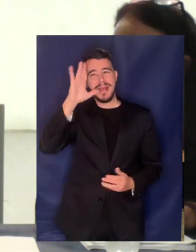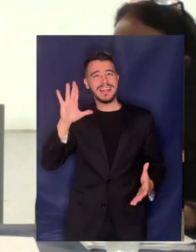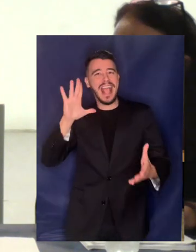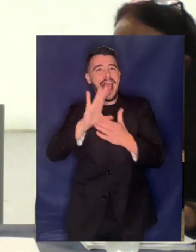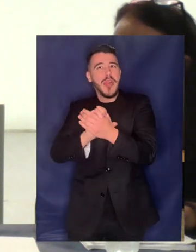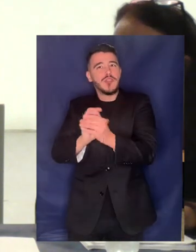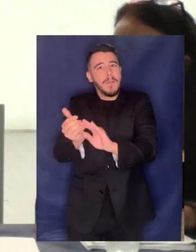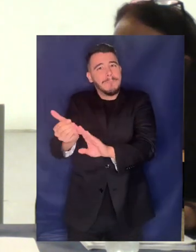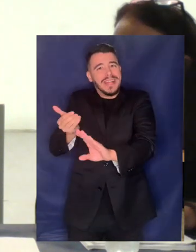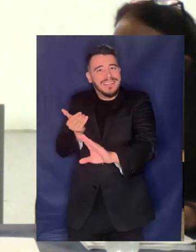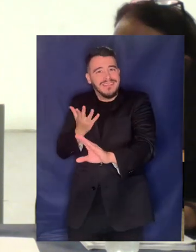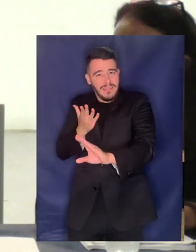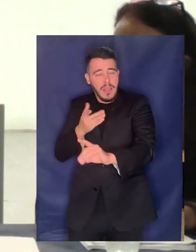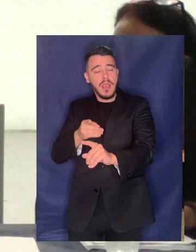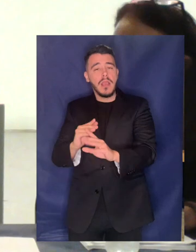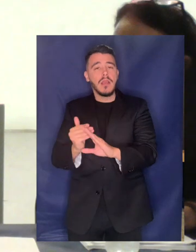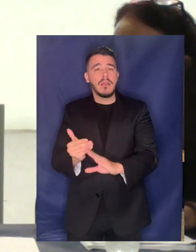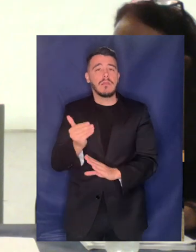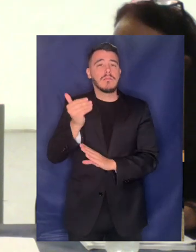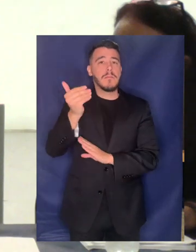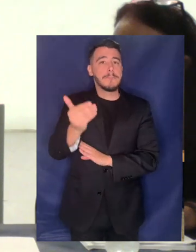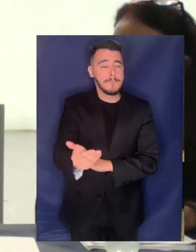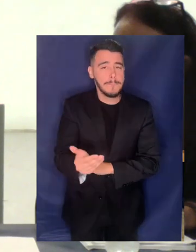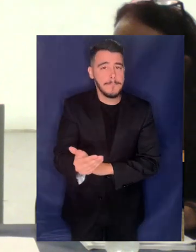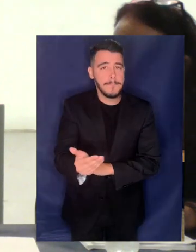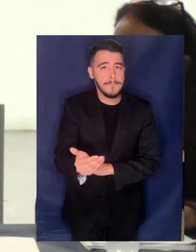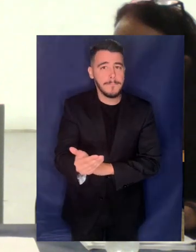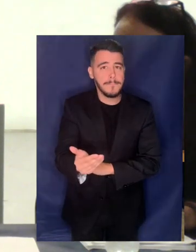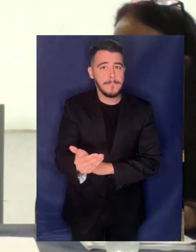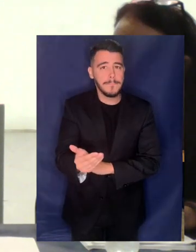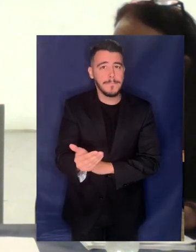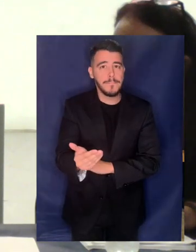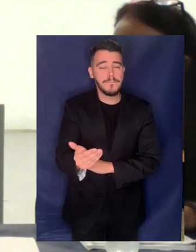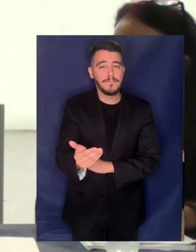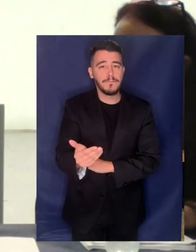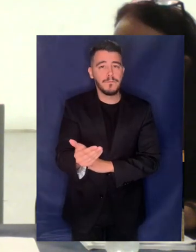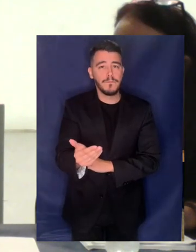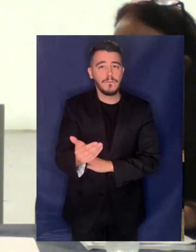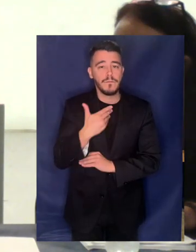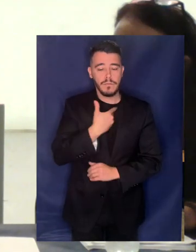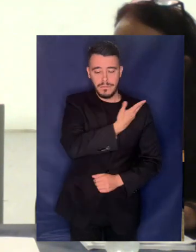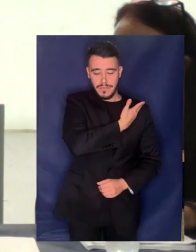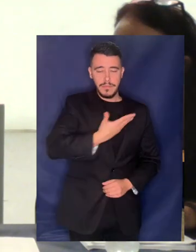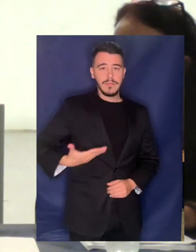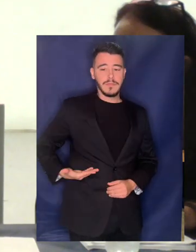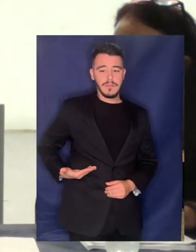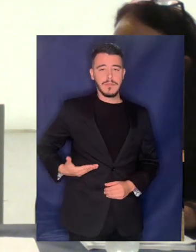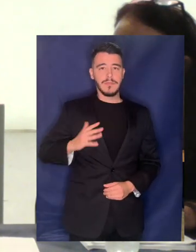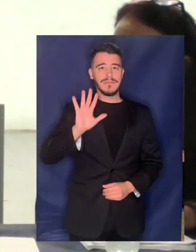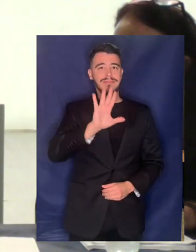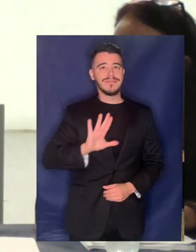να αρχίσει αυτό να ξεδιπλώνεται και στις χώρες του πρώην Ανατολικού Μπλοκ που ήταν σε έντονη μετάβαση